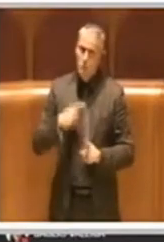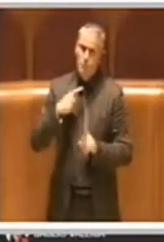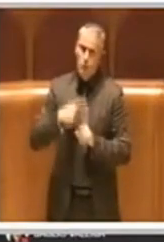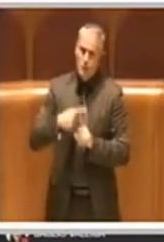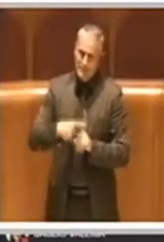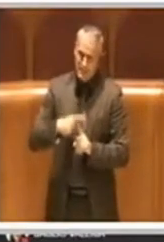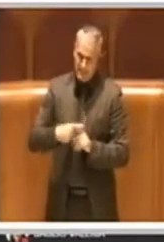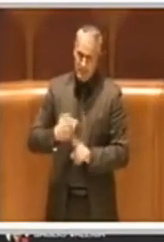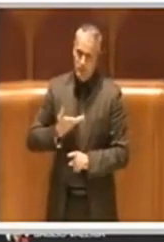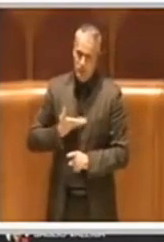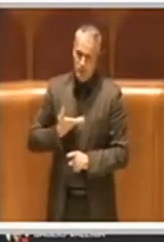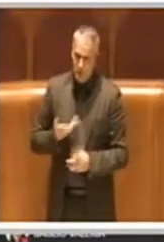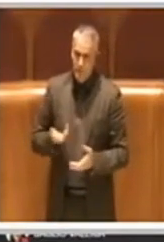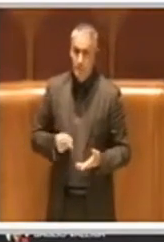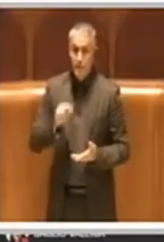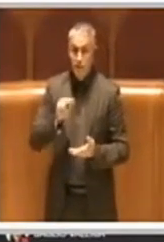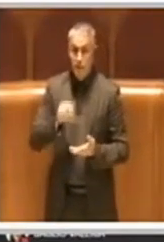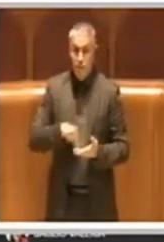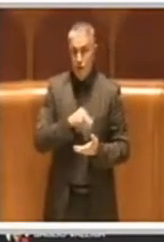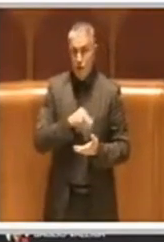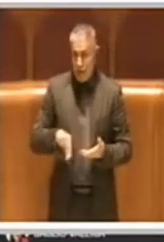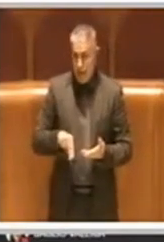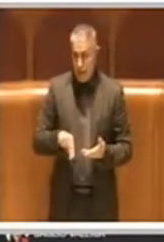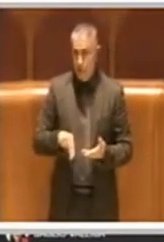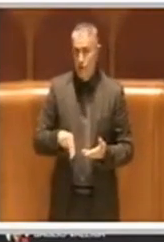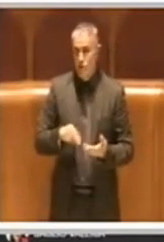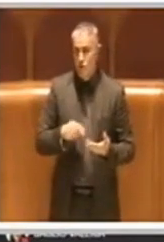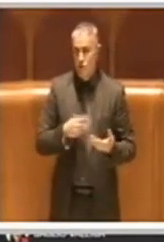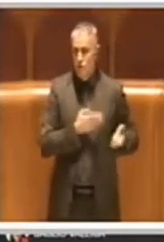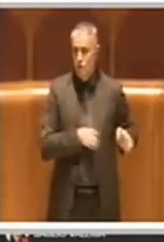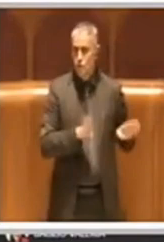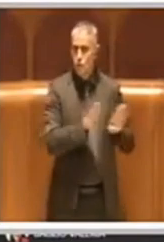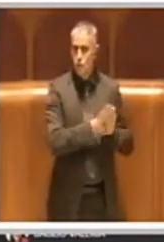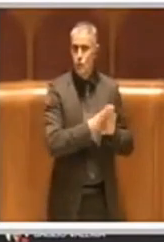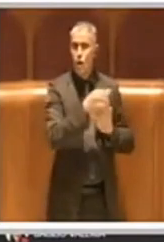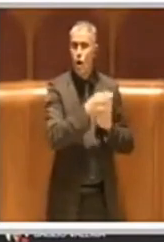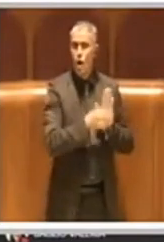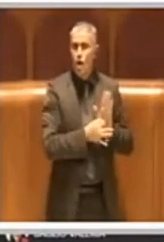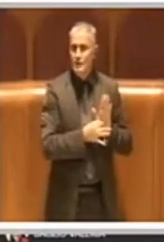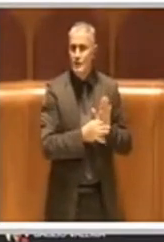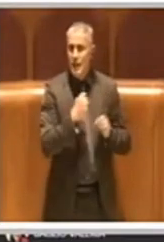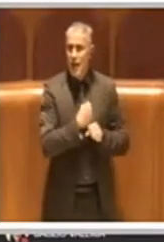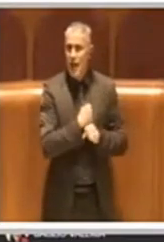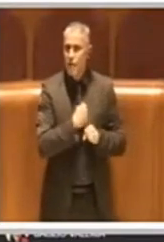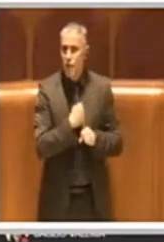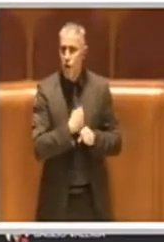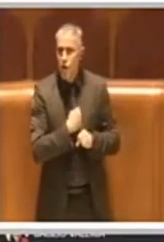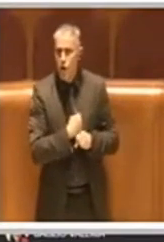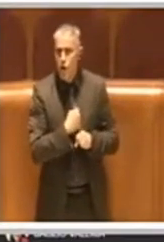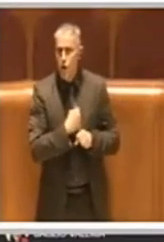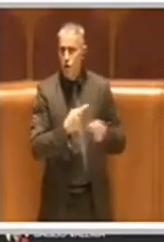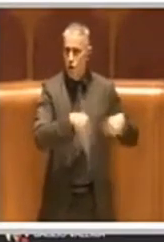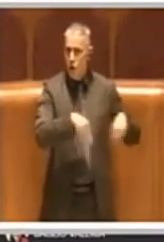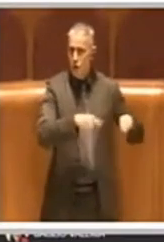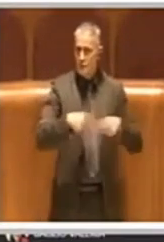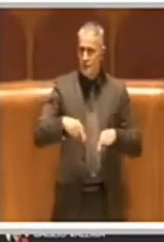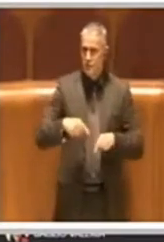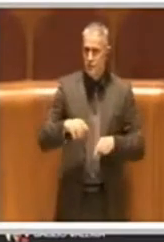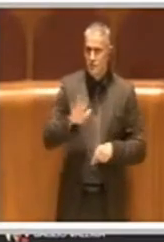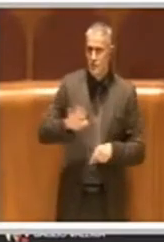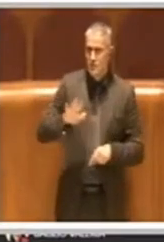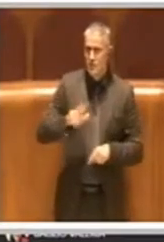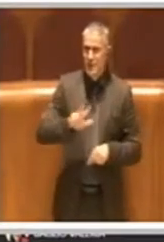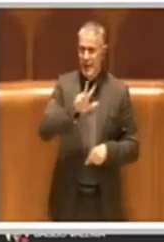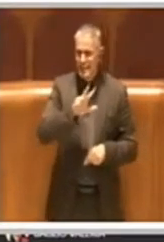abbiamo votato chiudendo l'ordine dei lavori di questi consigli se non sbaglio